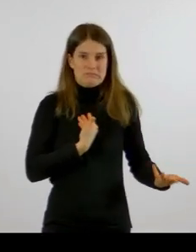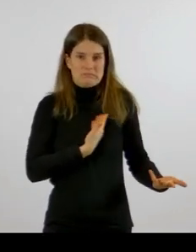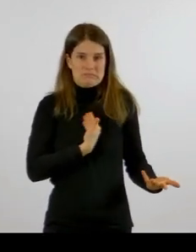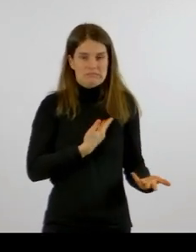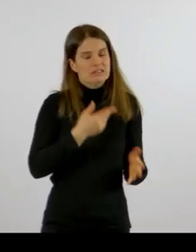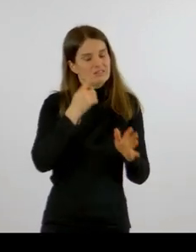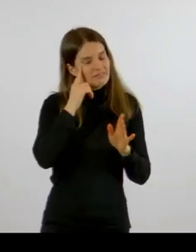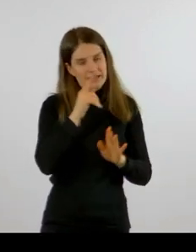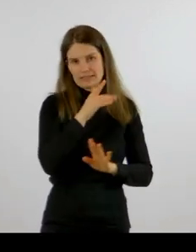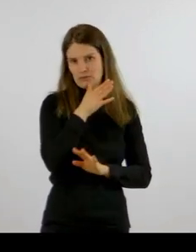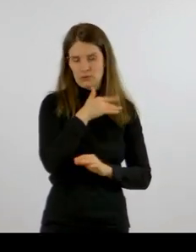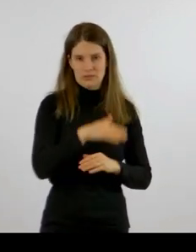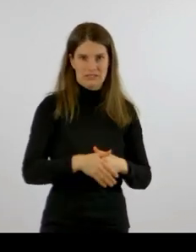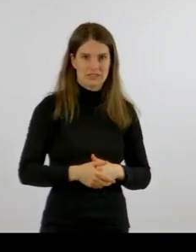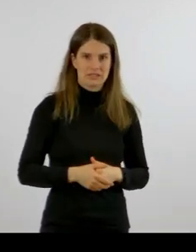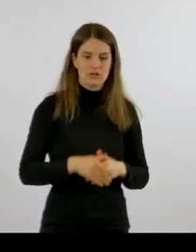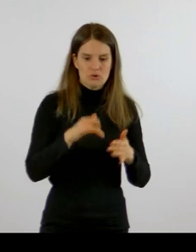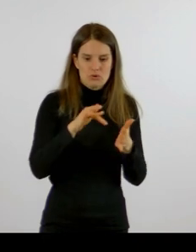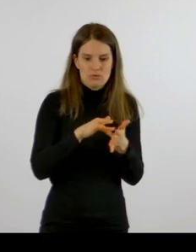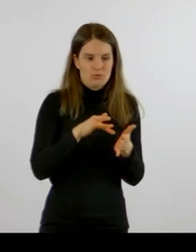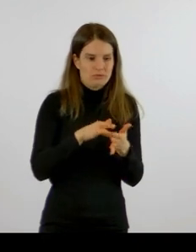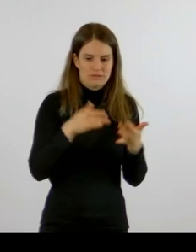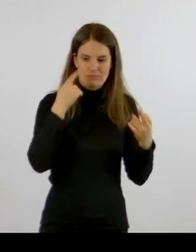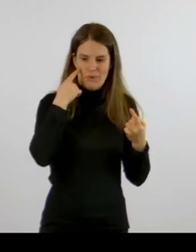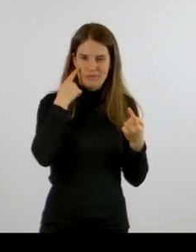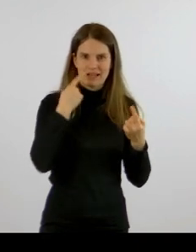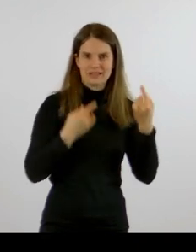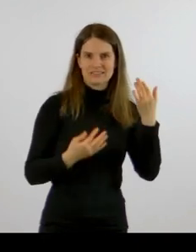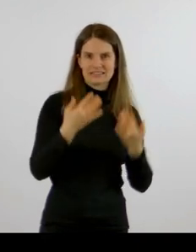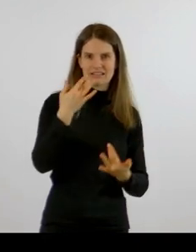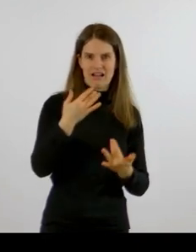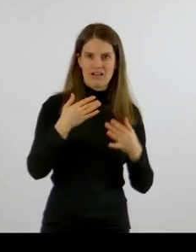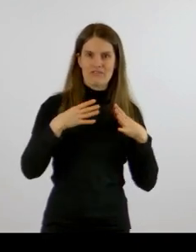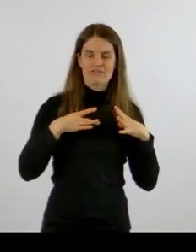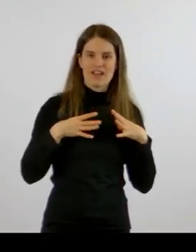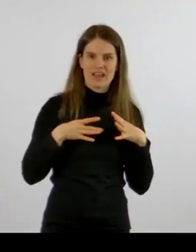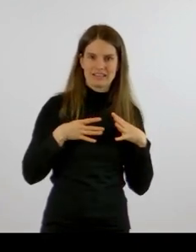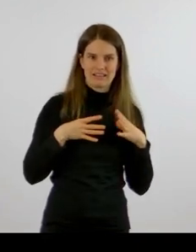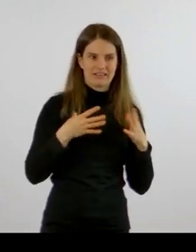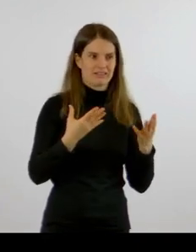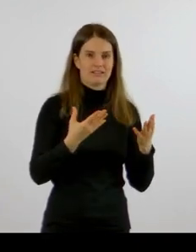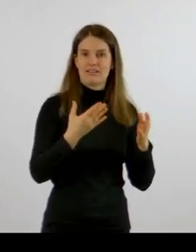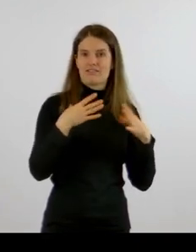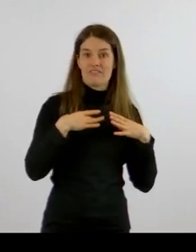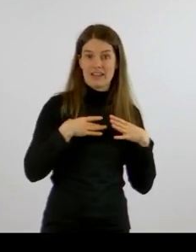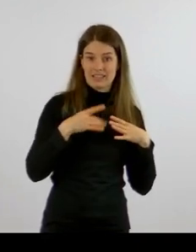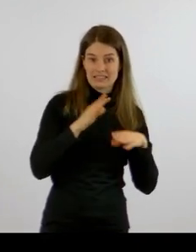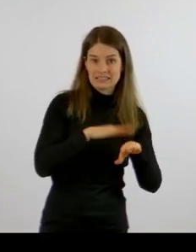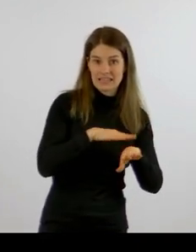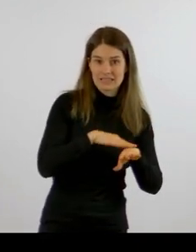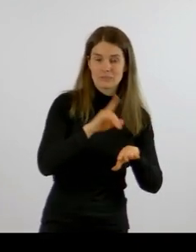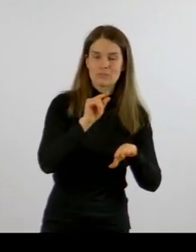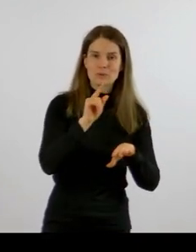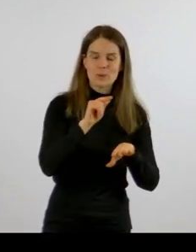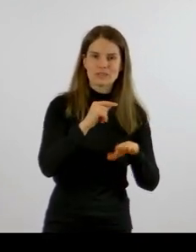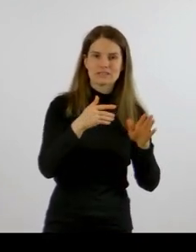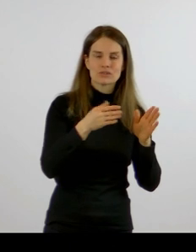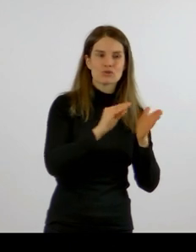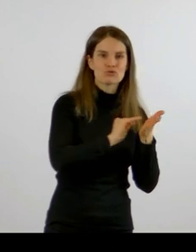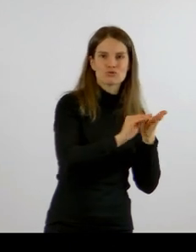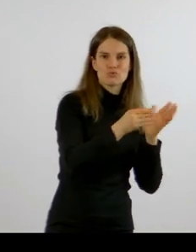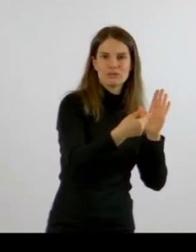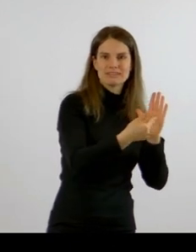angelaufenen Ferien und damit auch weniger Testfälle, die ja in den Schulen jetzt nicht